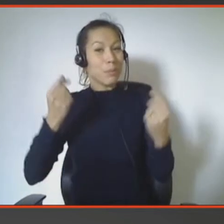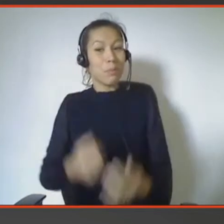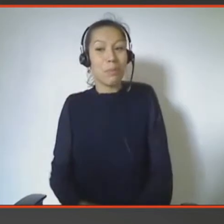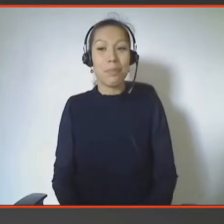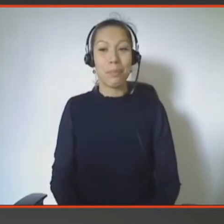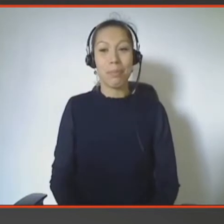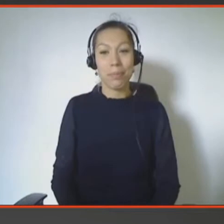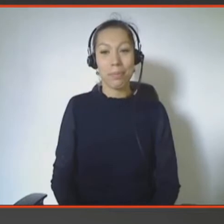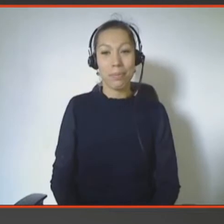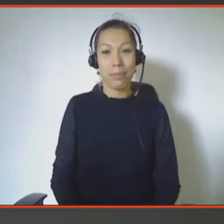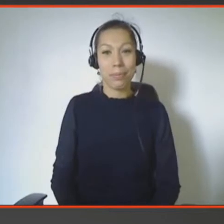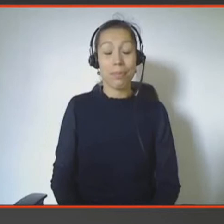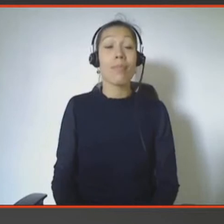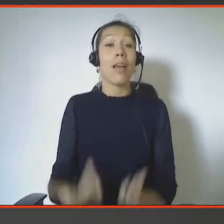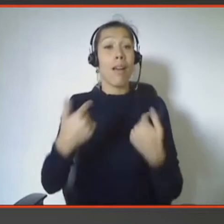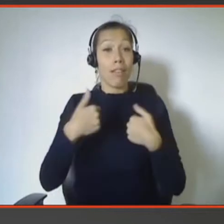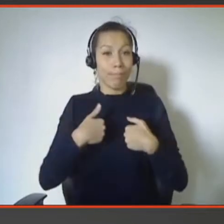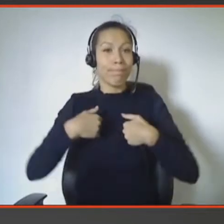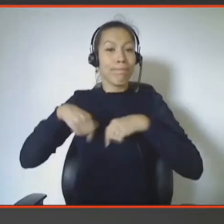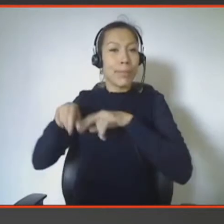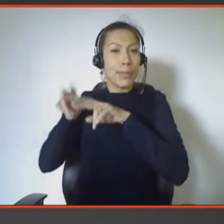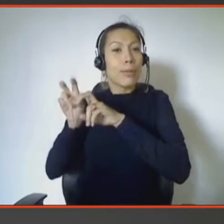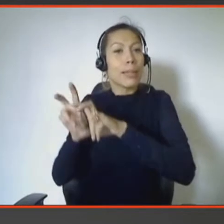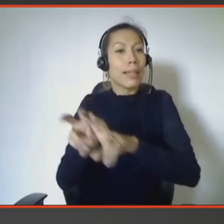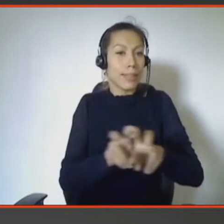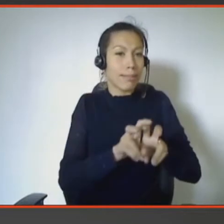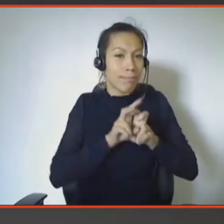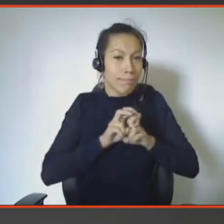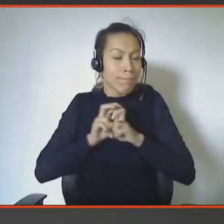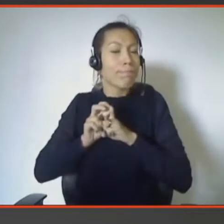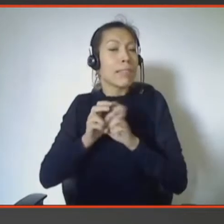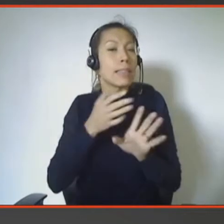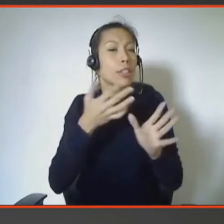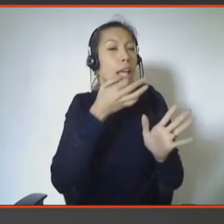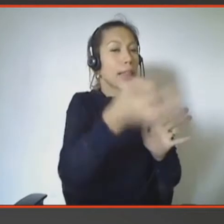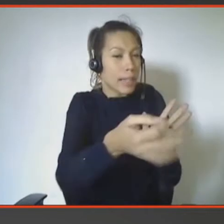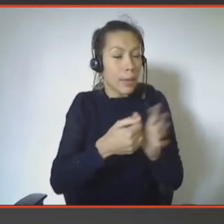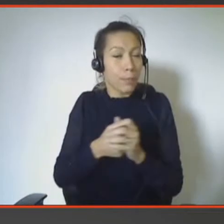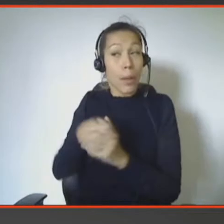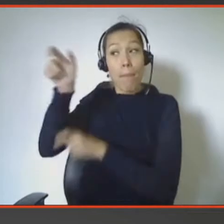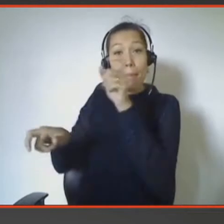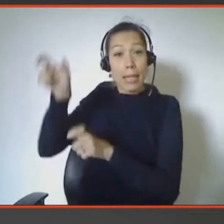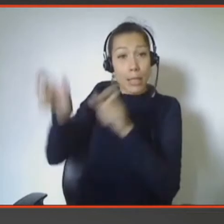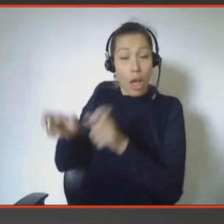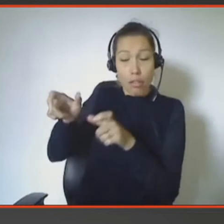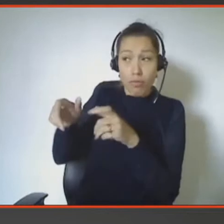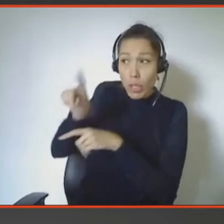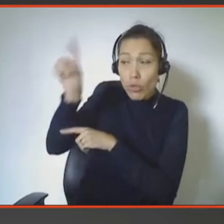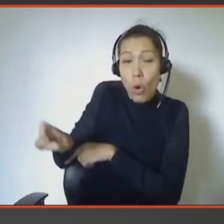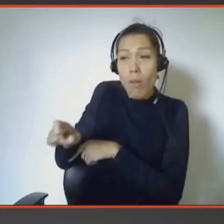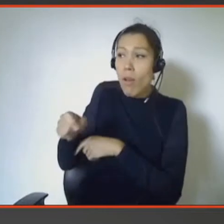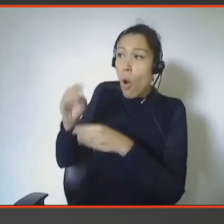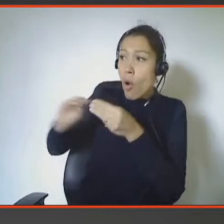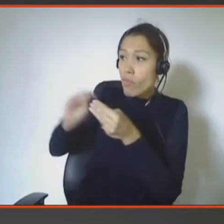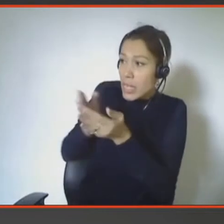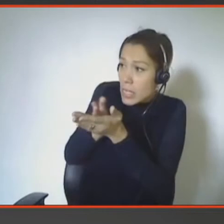Dans mon enquête, je vous l'ai dit, j'ai d'abord demandé aux gens ce qui était meaningful en tant qu'objet et après, quand j'ai vu qu n pas beaucoup de